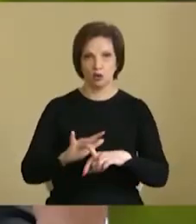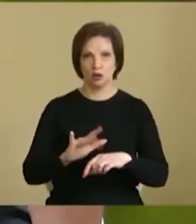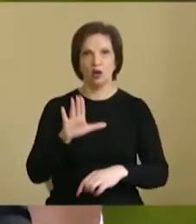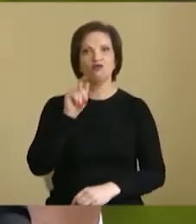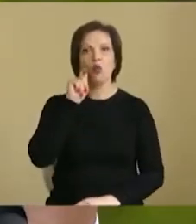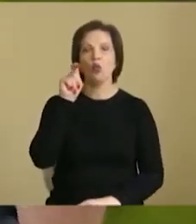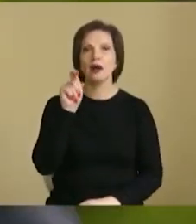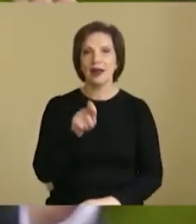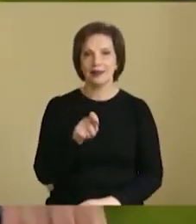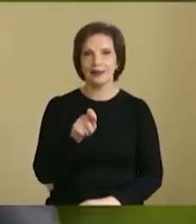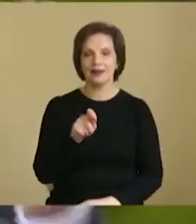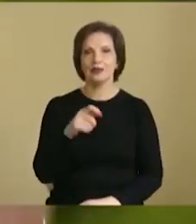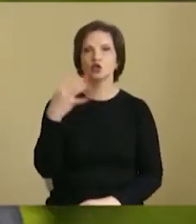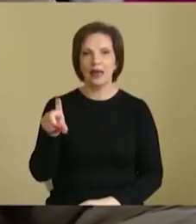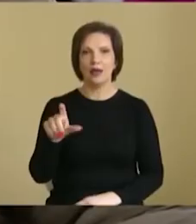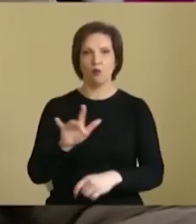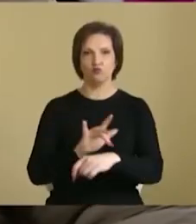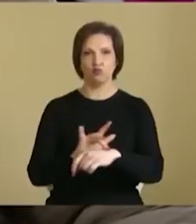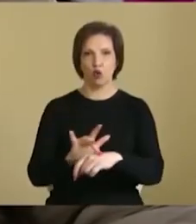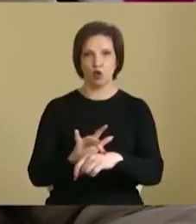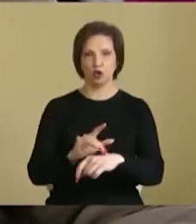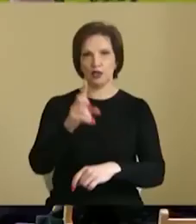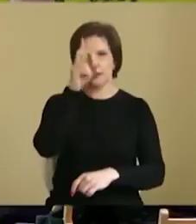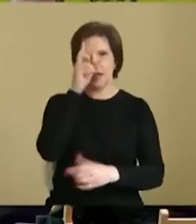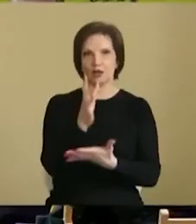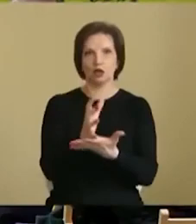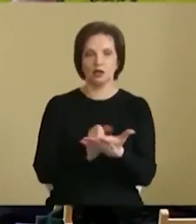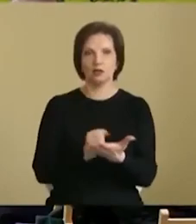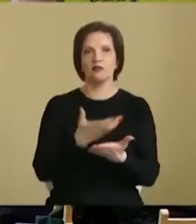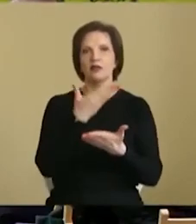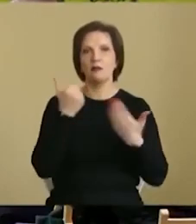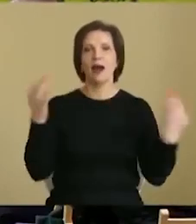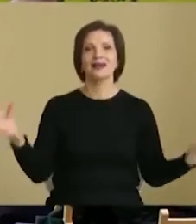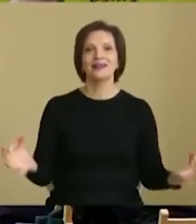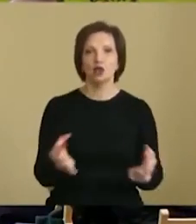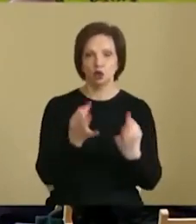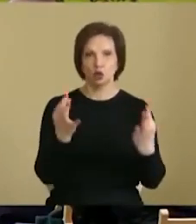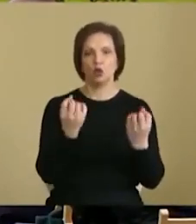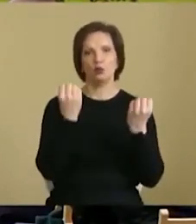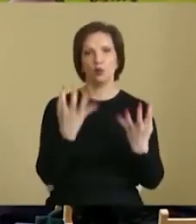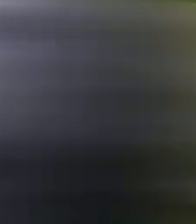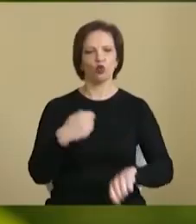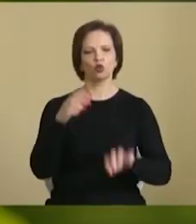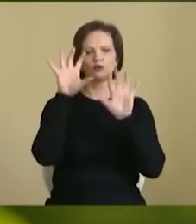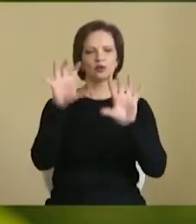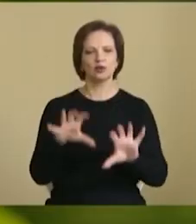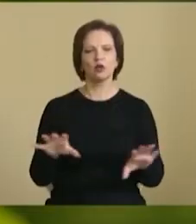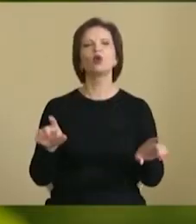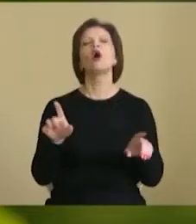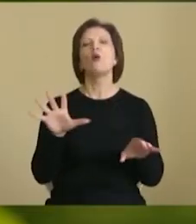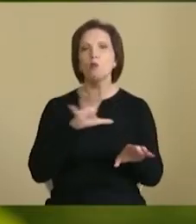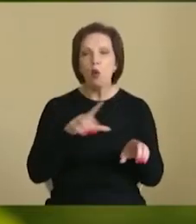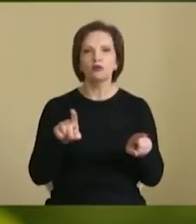Україні 40 мільйонів людей немає нічого. Просто нічого немає. Що я